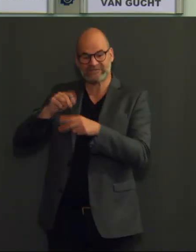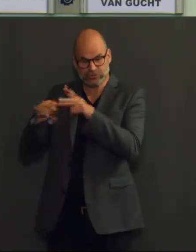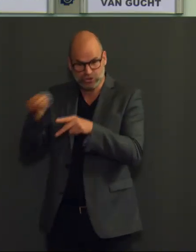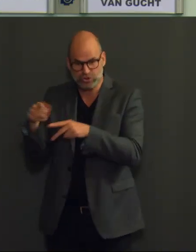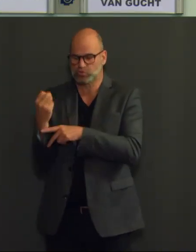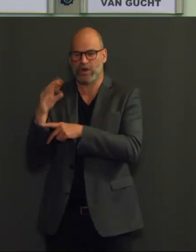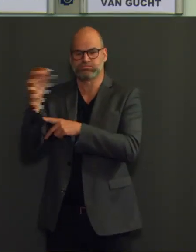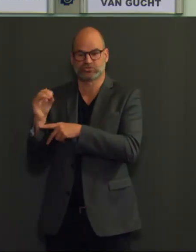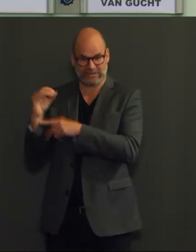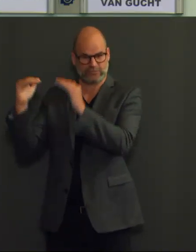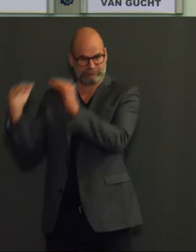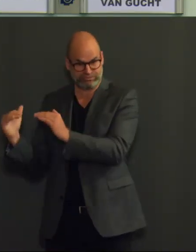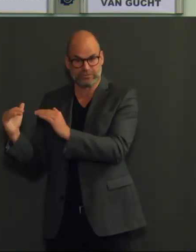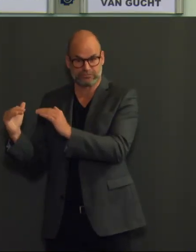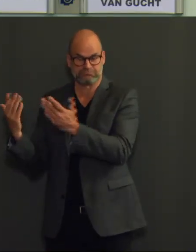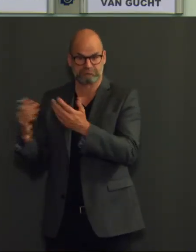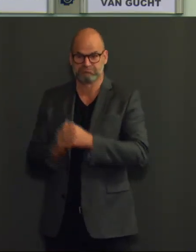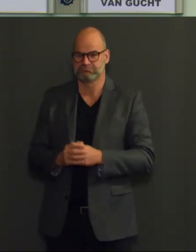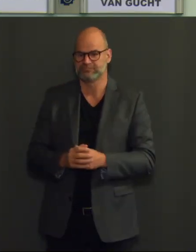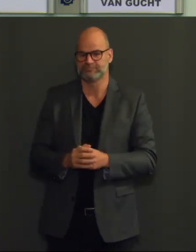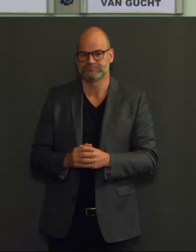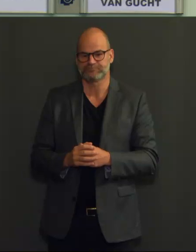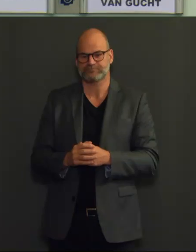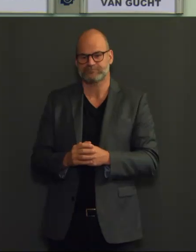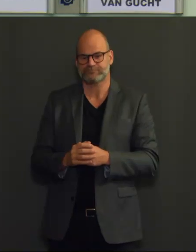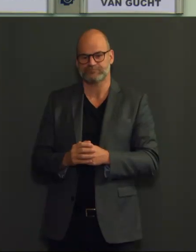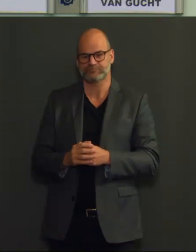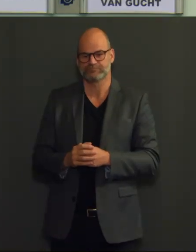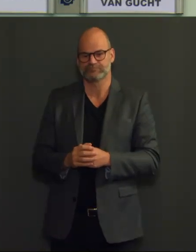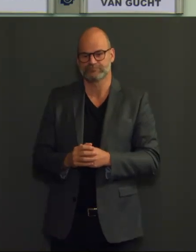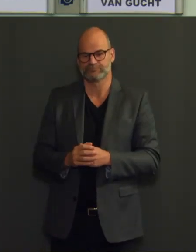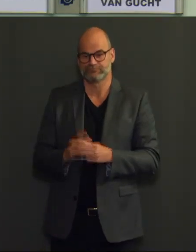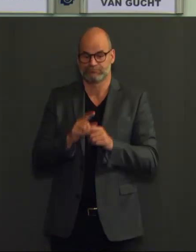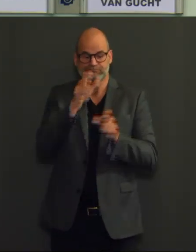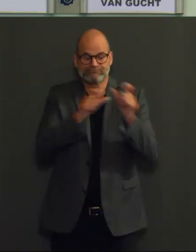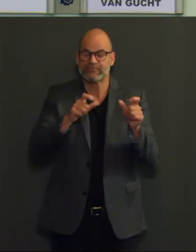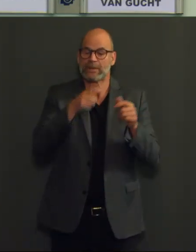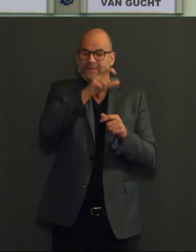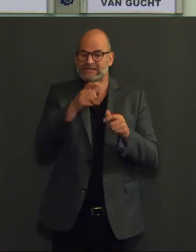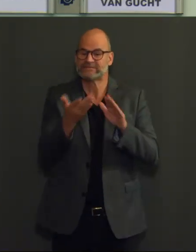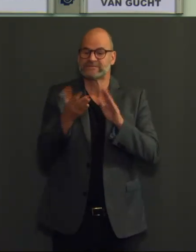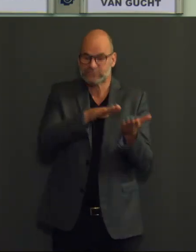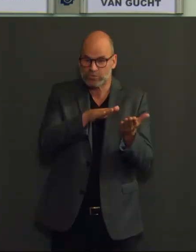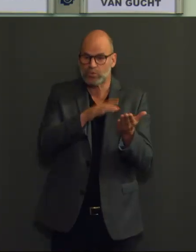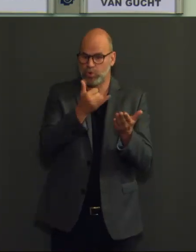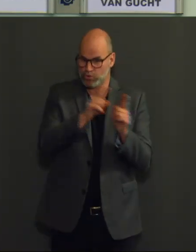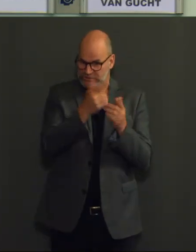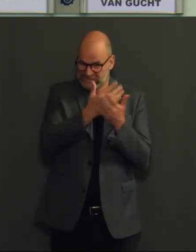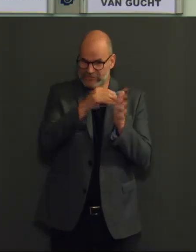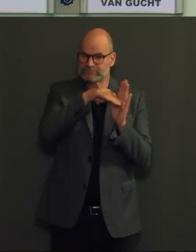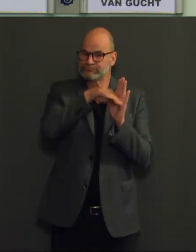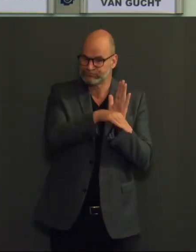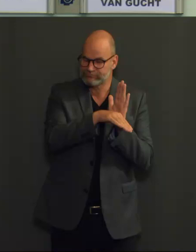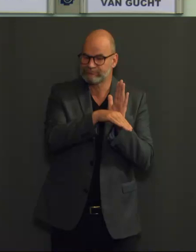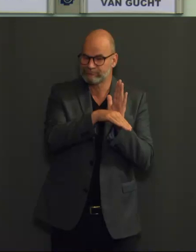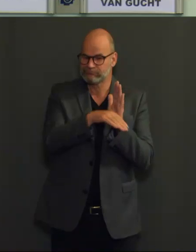Ook de overlijdens blijven verder dalen. Gemiddeld vielen er de afgelopen week 19 overlijdens per dag te